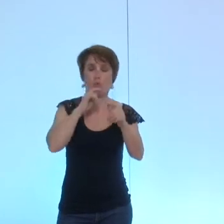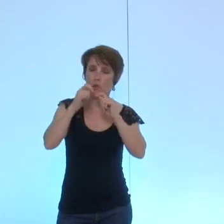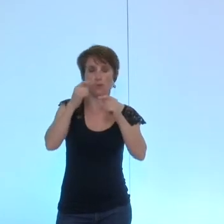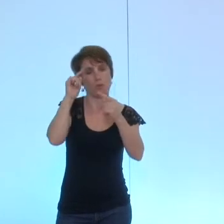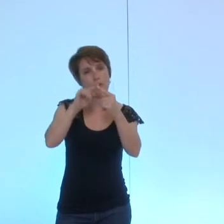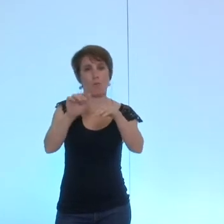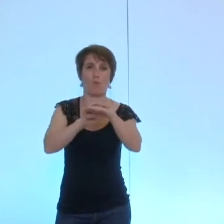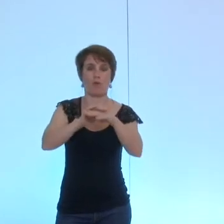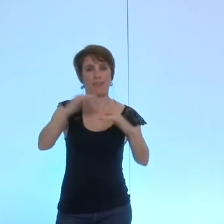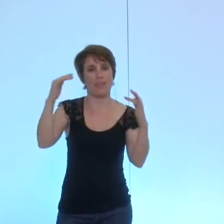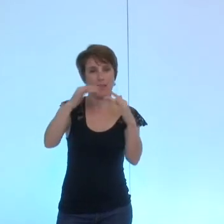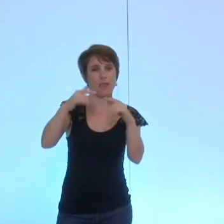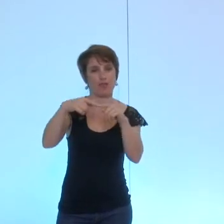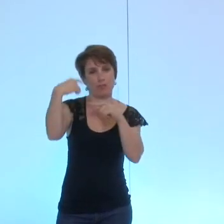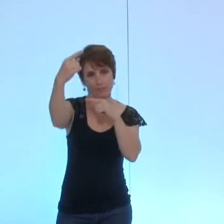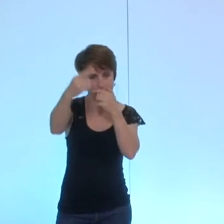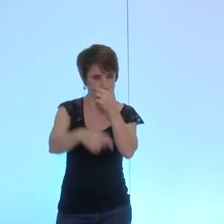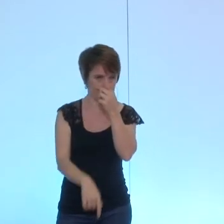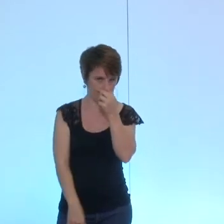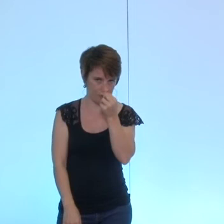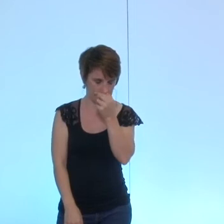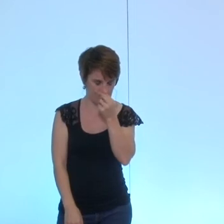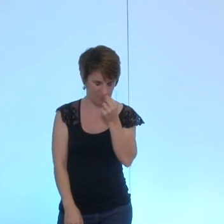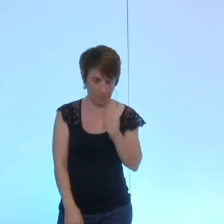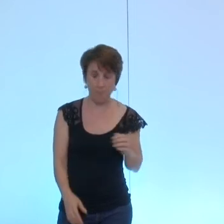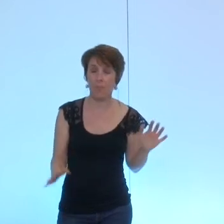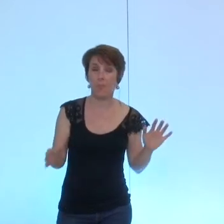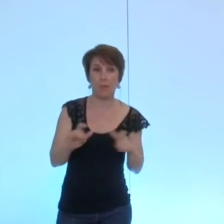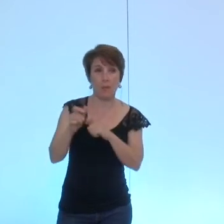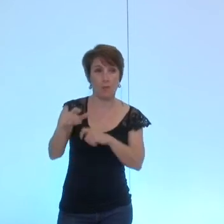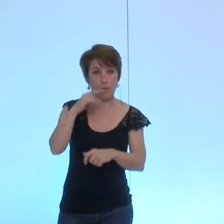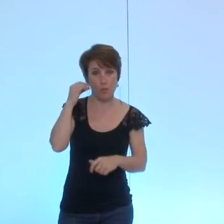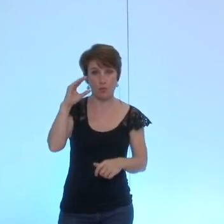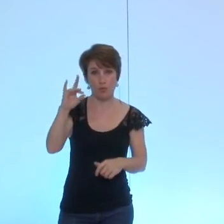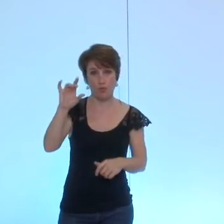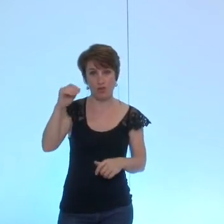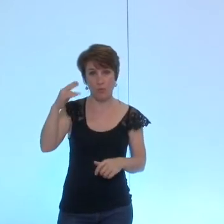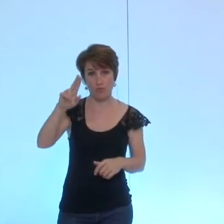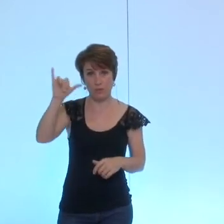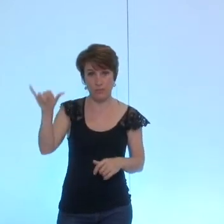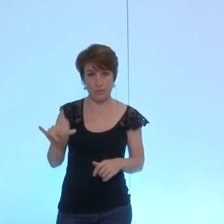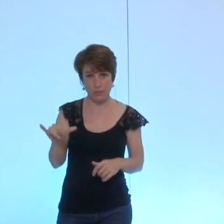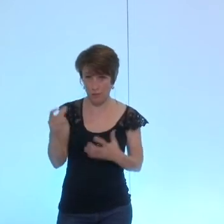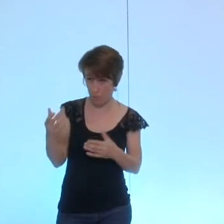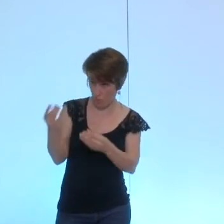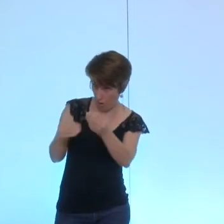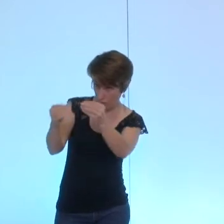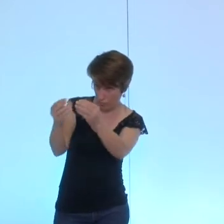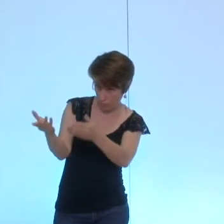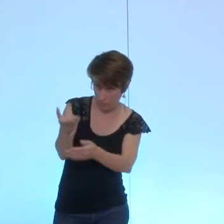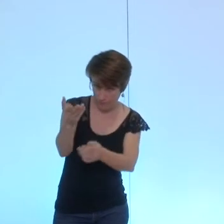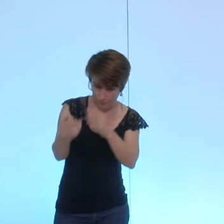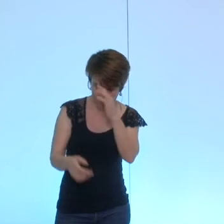'énergie bien monsieur Chamussy vous voulez enchaîner par un petit mot de plus pour aller